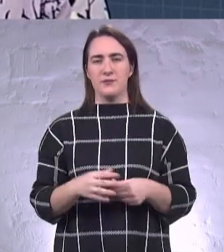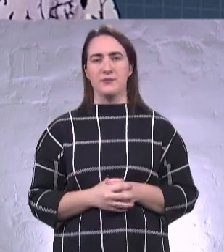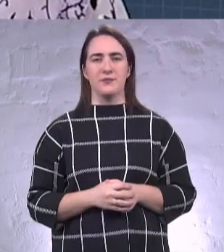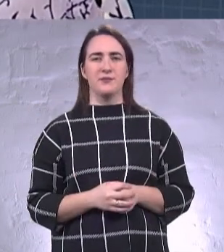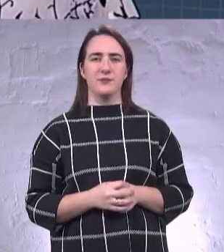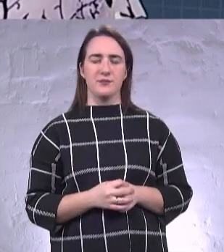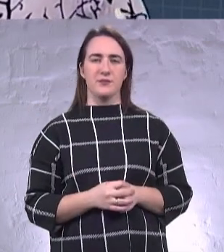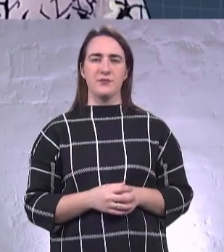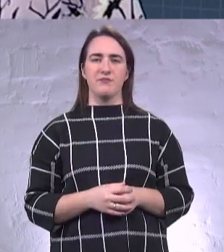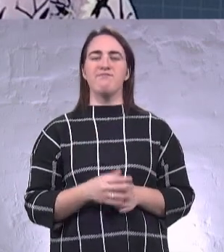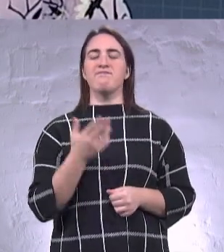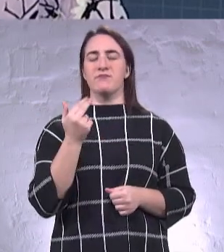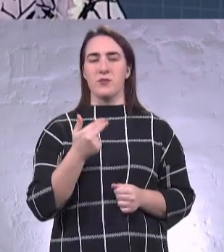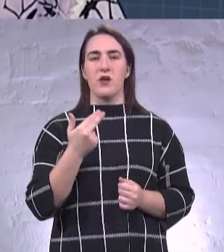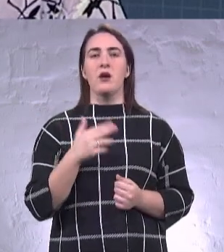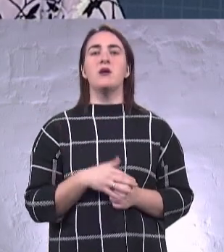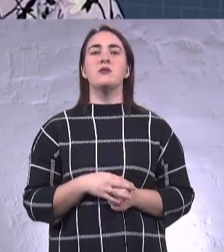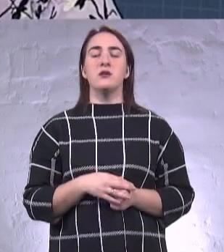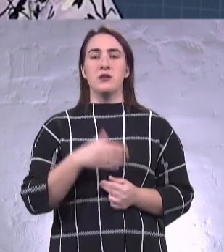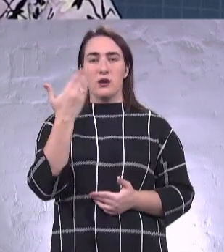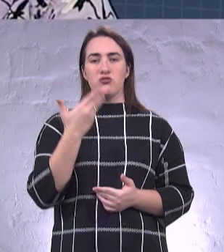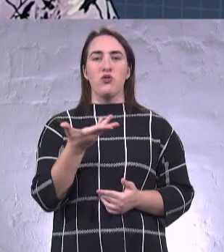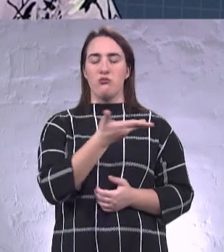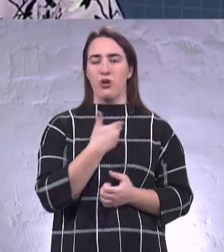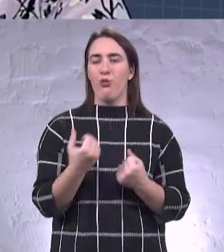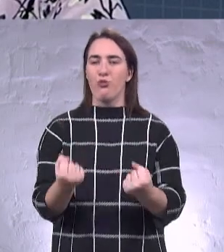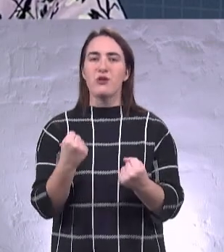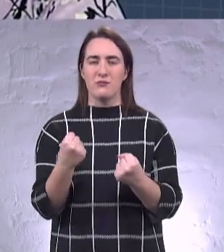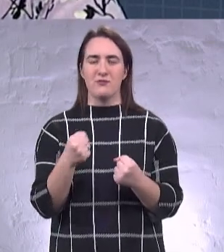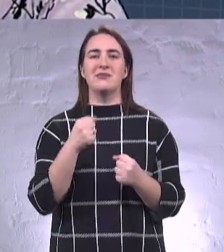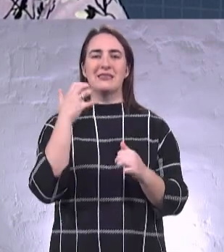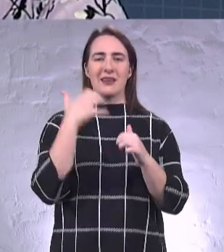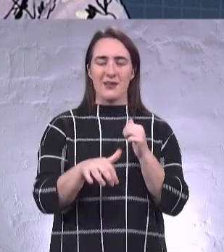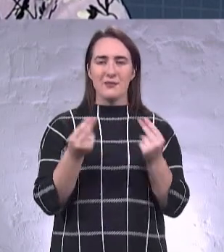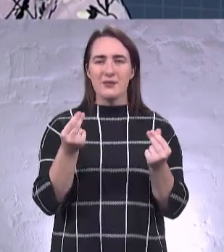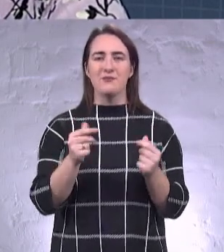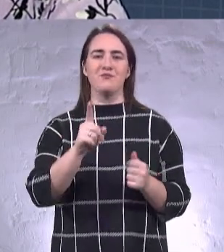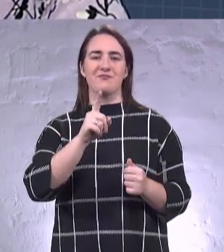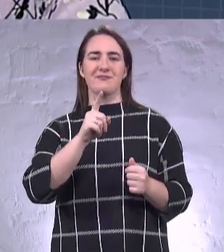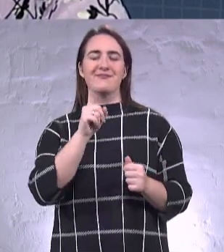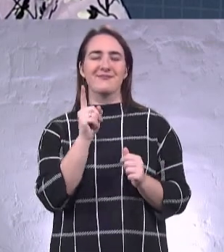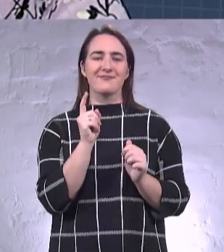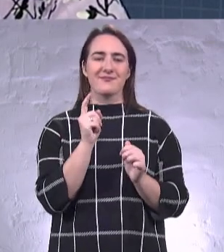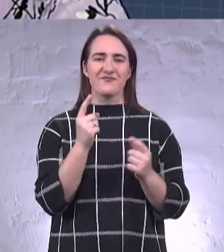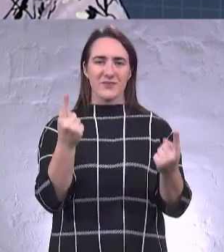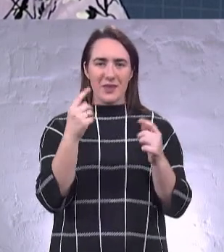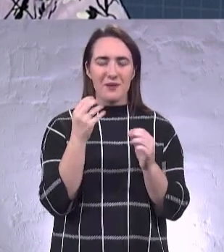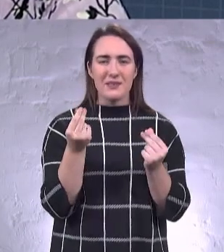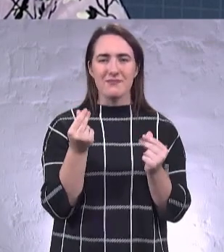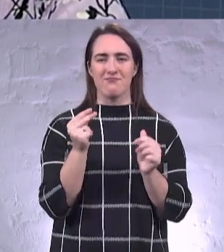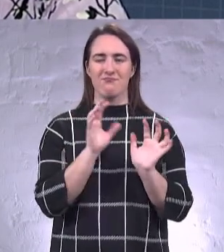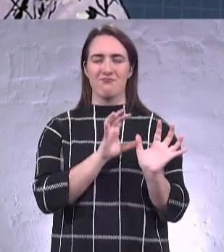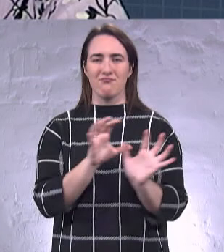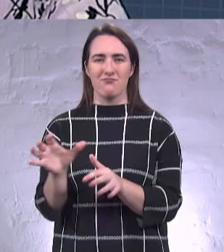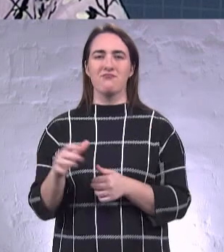Якщо ми це не отримуємо, малий, середній бізнес, виробництво, ми дійдемо до повного локдауну, а це по великому